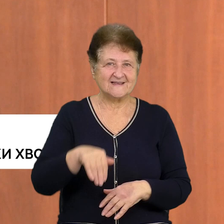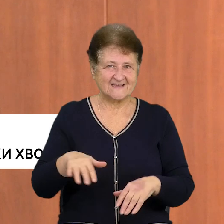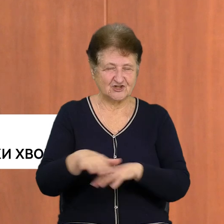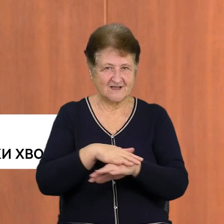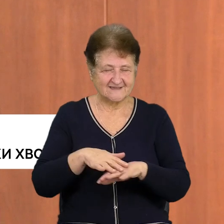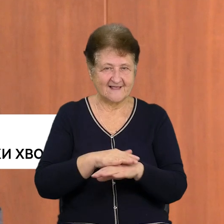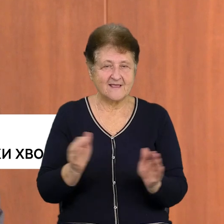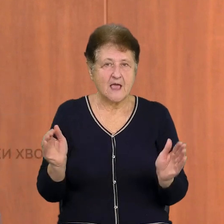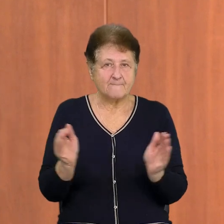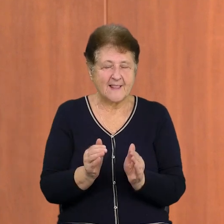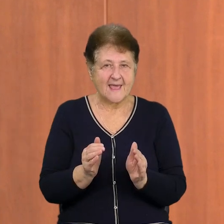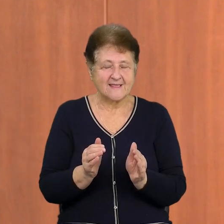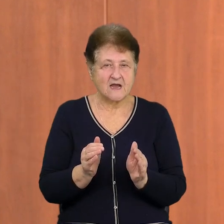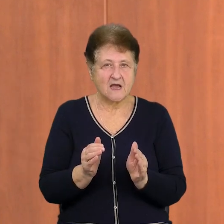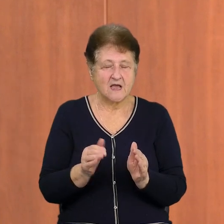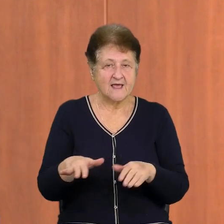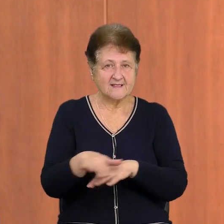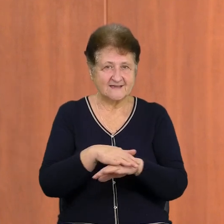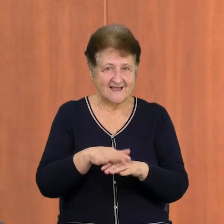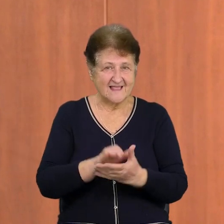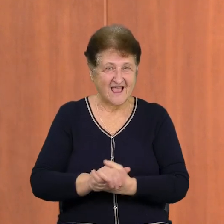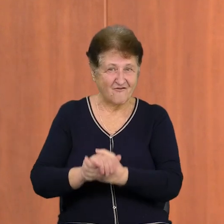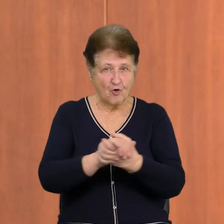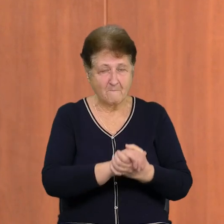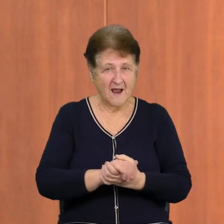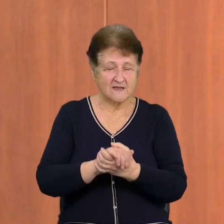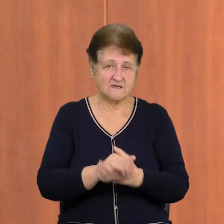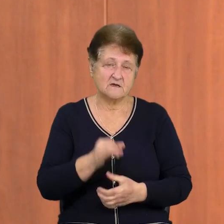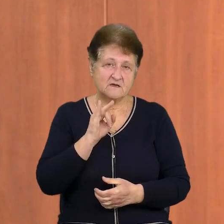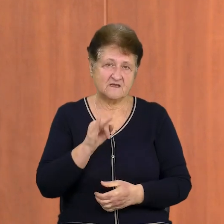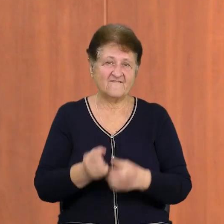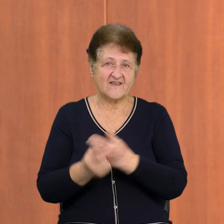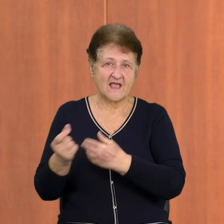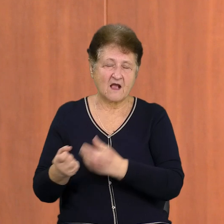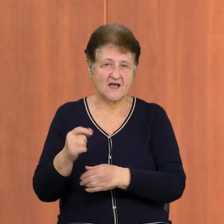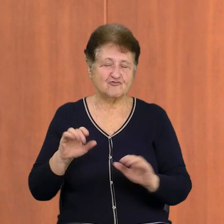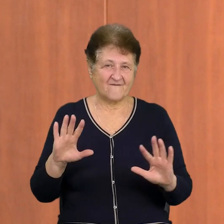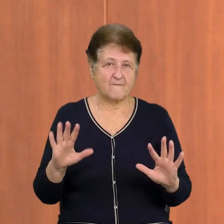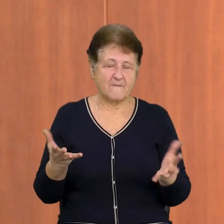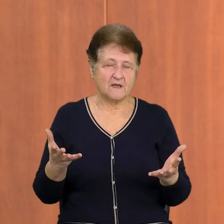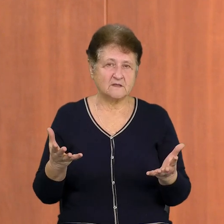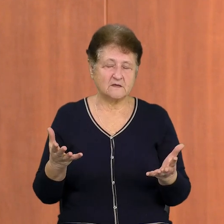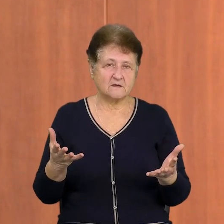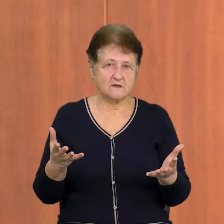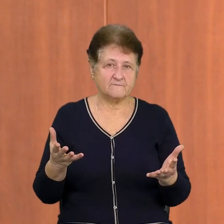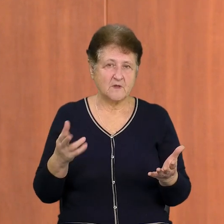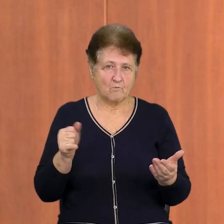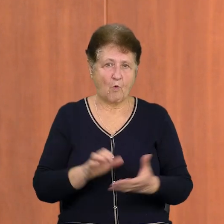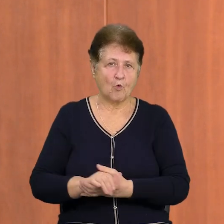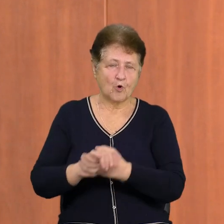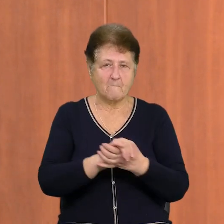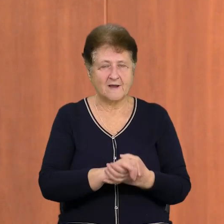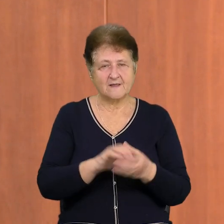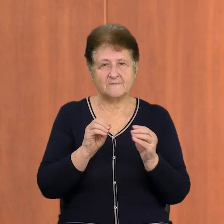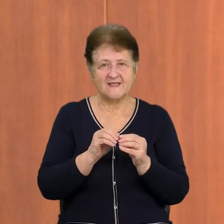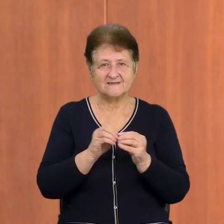маленьке населення в громаді і тому виникають ці випадки, там буквально по громадам 10-15